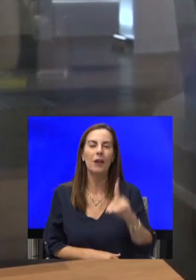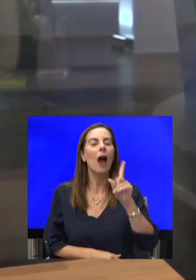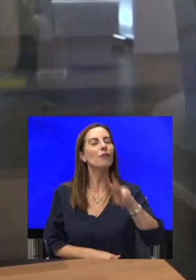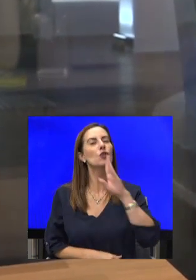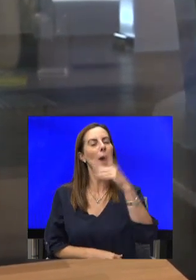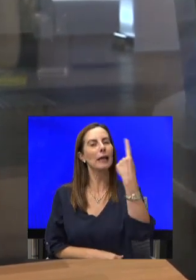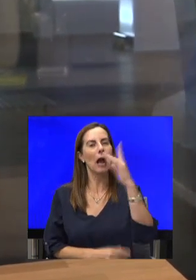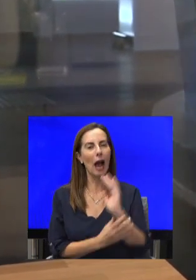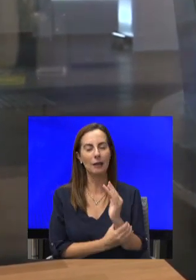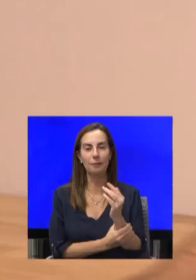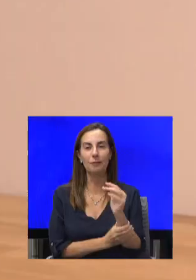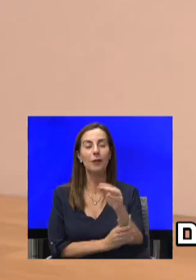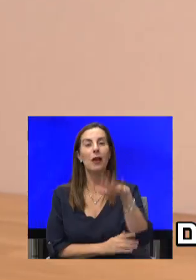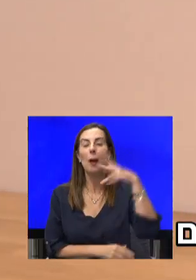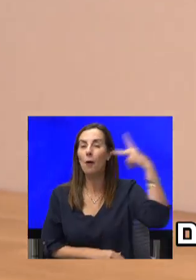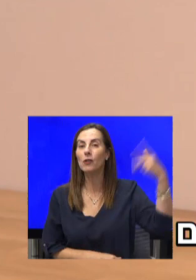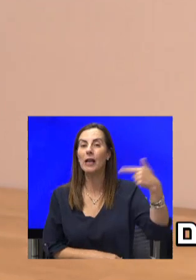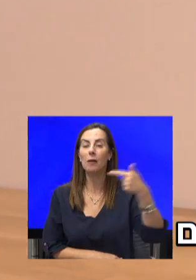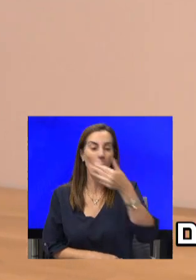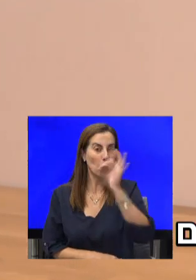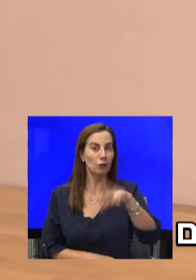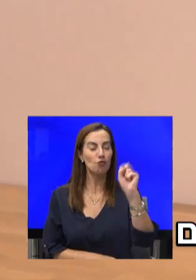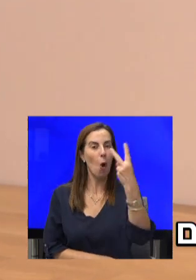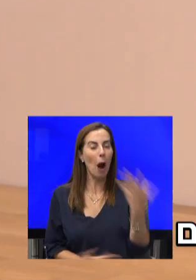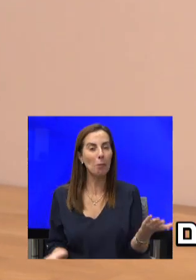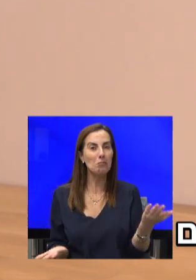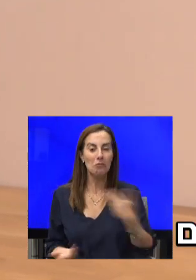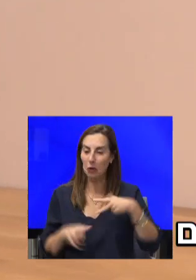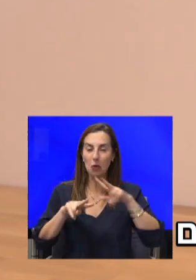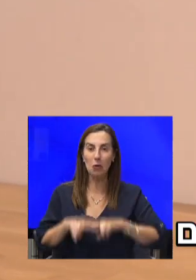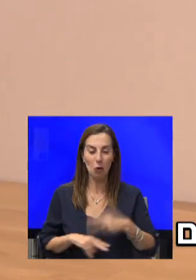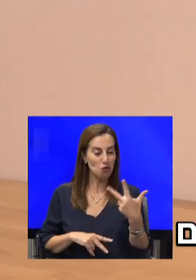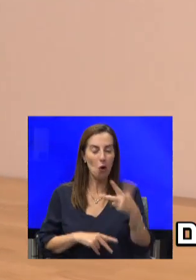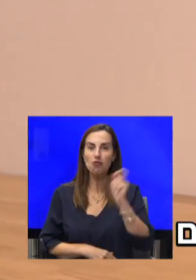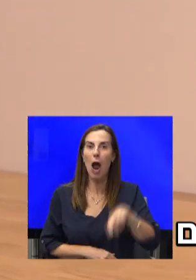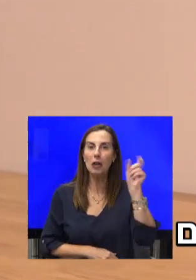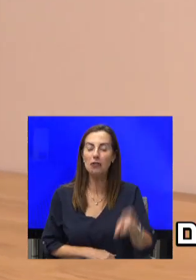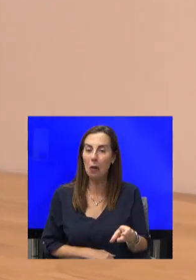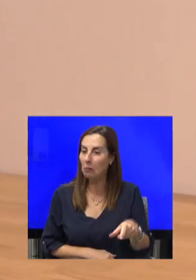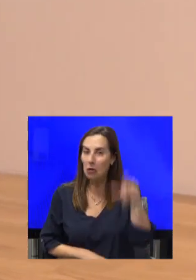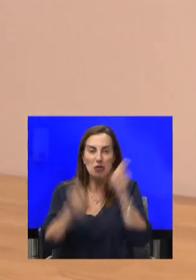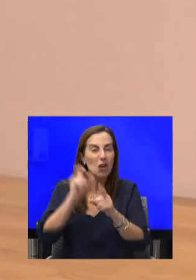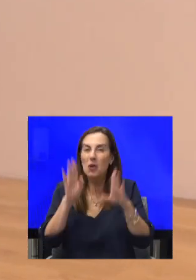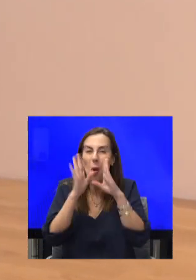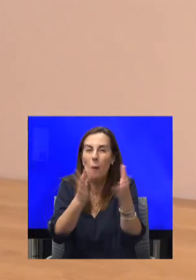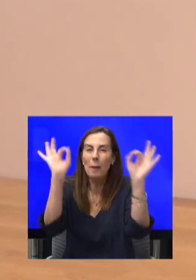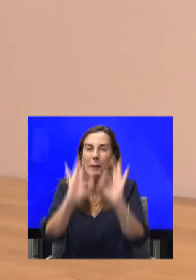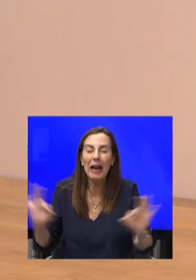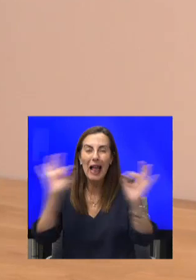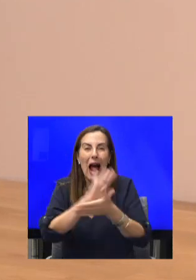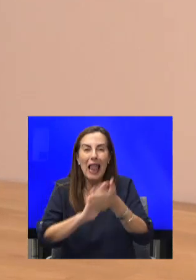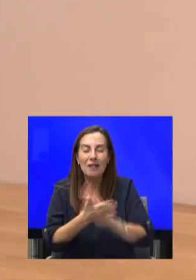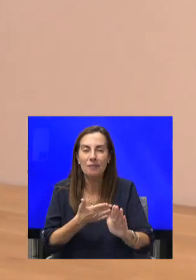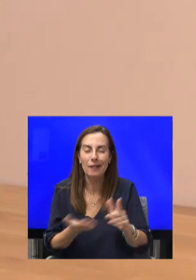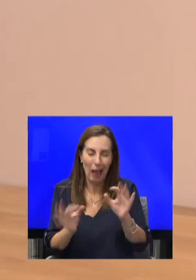גמזור עוזב עוד שבועיים. ואנחנו נשארים עם שלושה אנשים שהציבור לא מאמין להם בכלל. כי האמת, אם